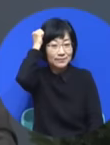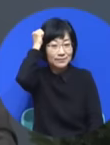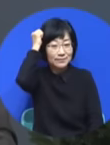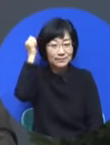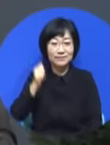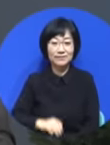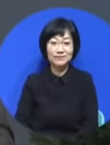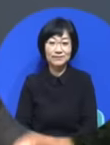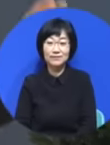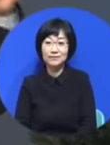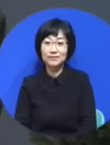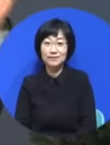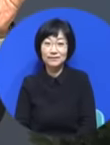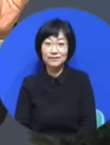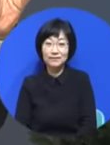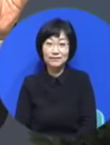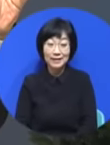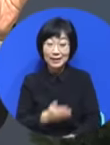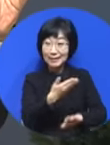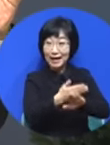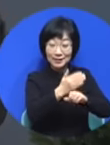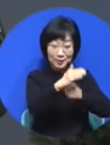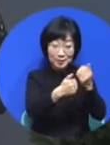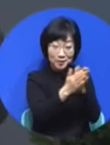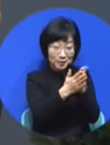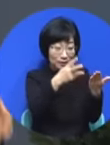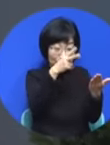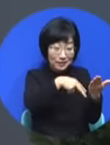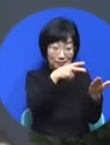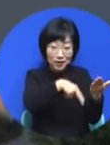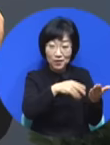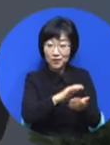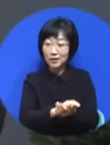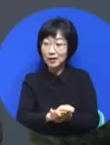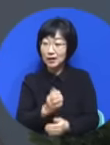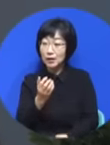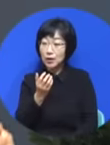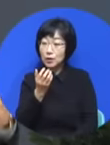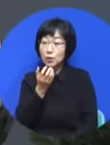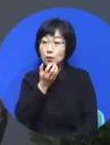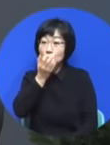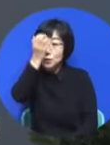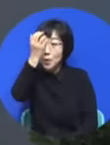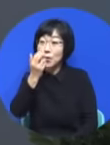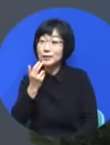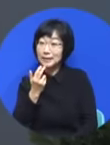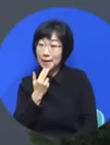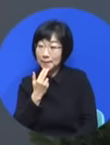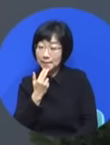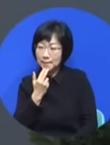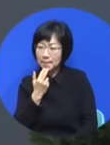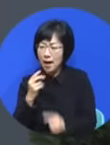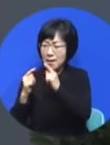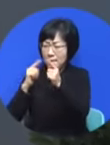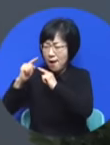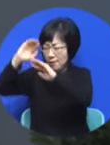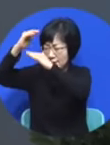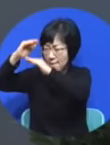어떤 성경에는 요셉이 하는 말을 야곱이 마음에 간직하였더라.